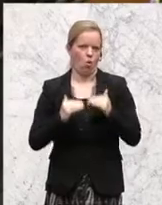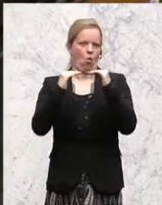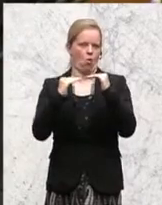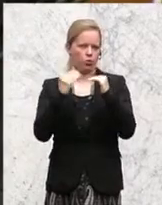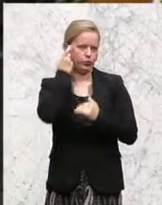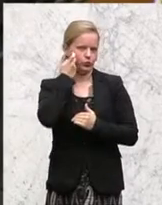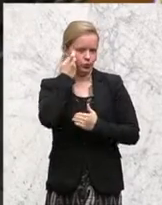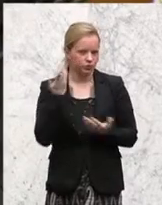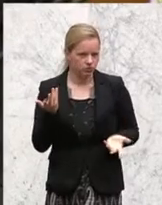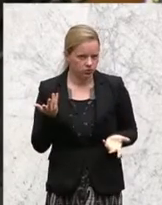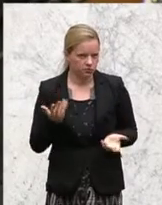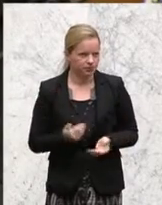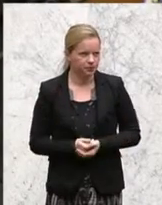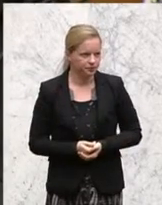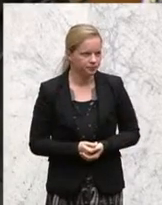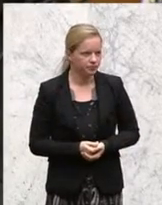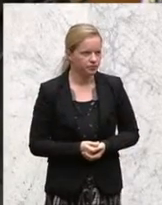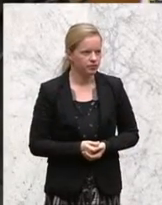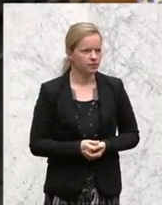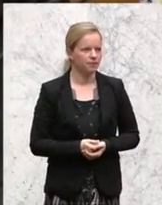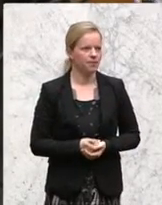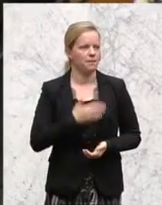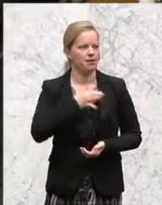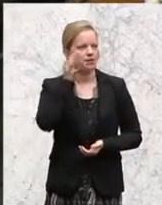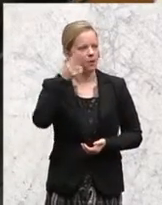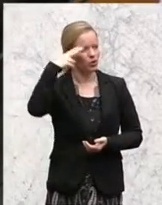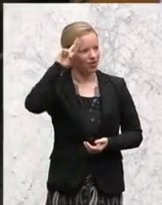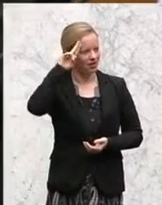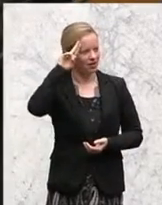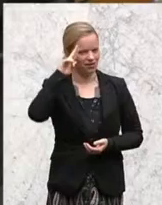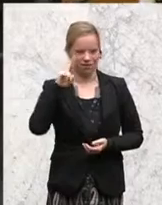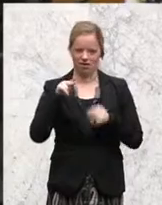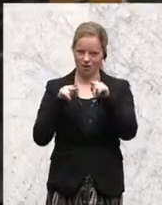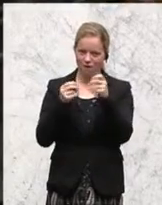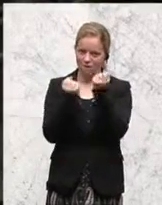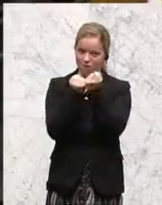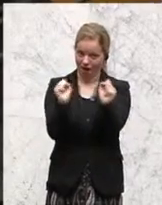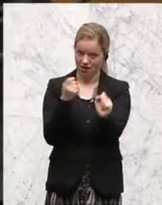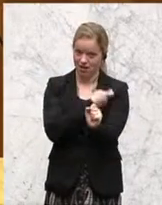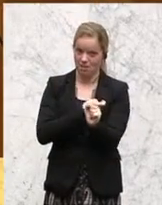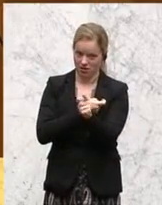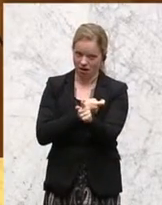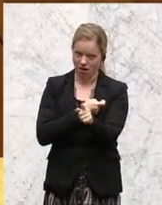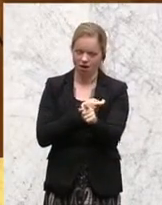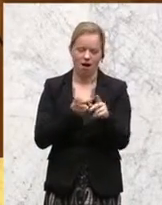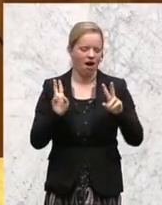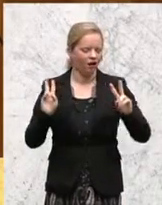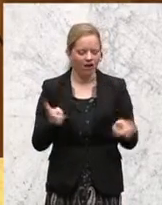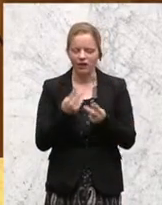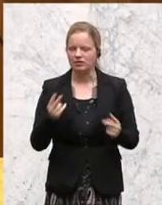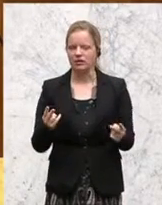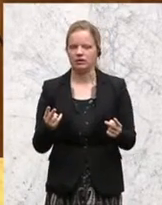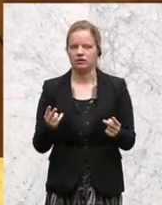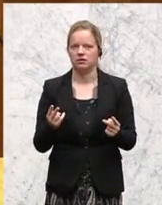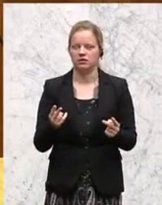Und man kann, meine Damen und Herren von der Freiheitlichen Partei, nicht einerseits zu Recht die